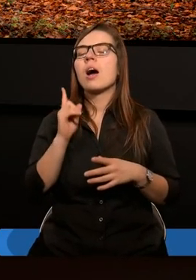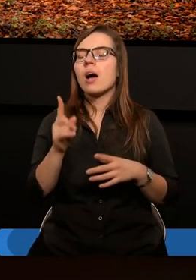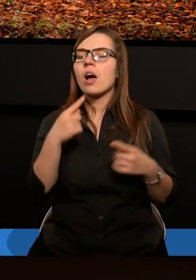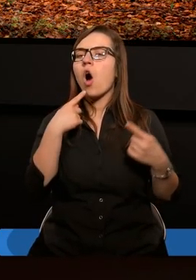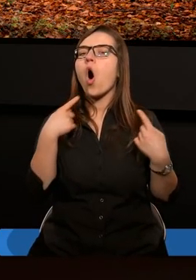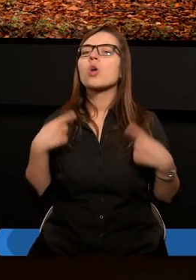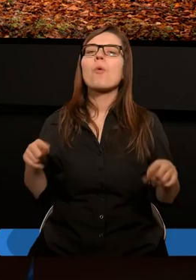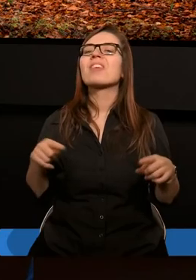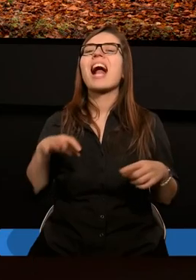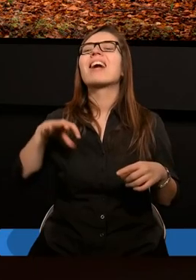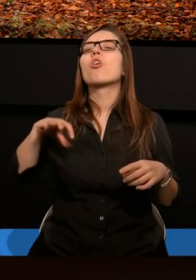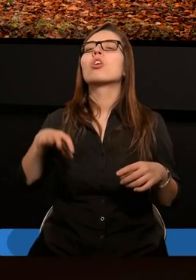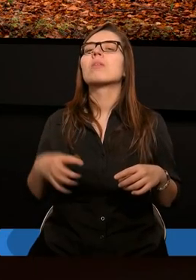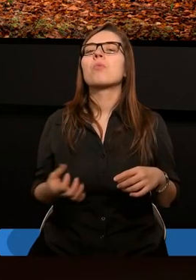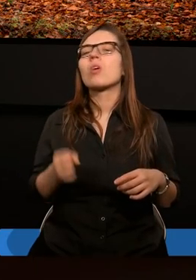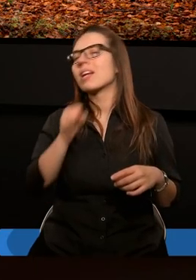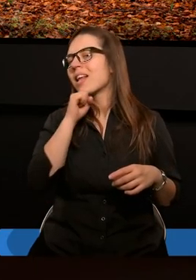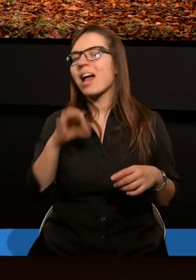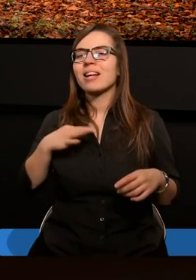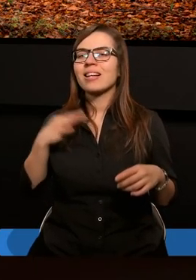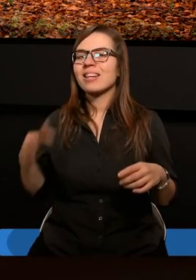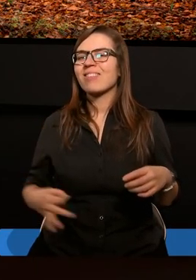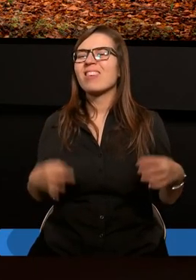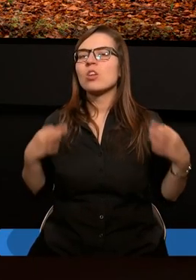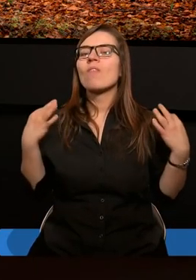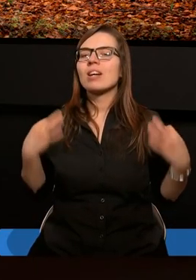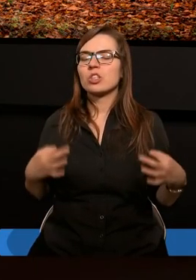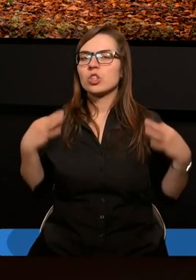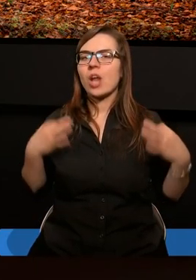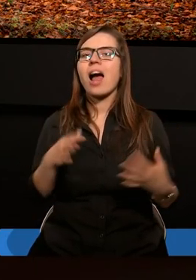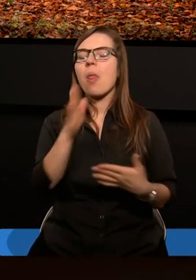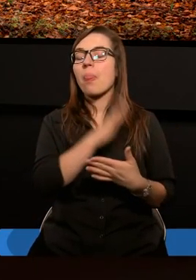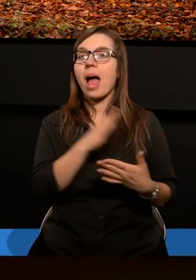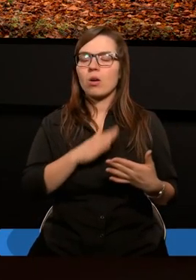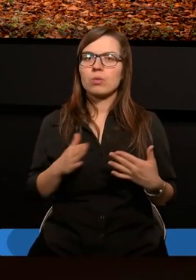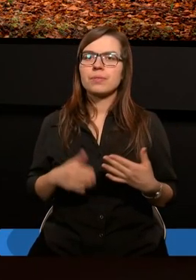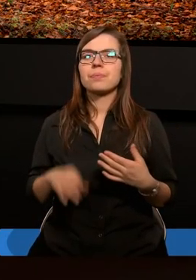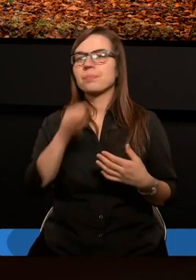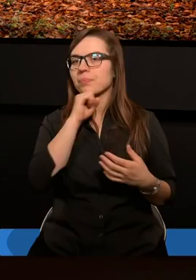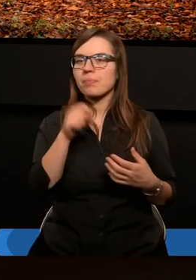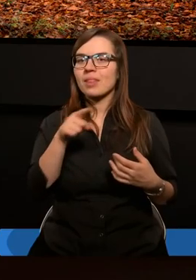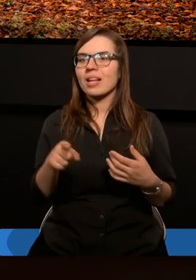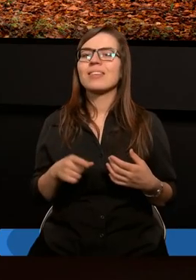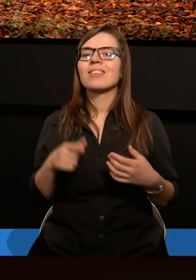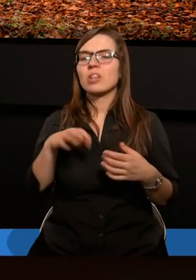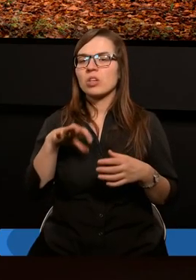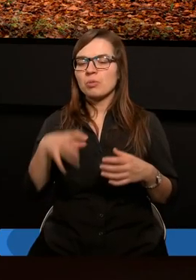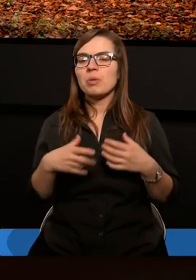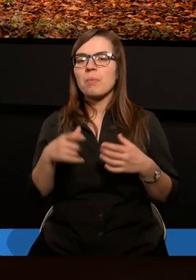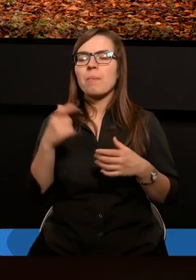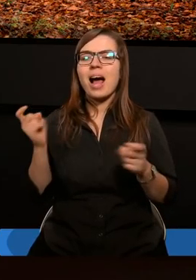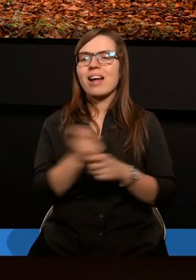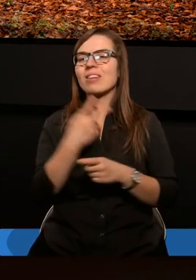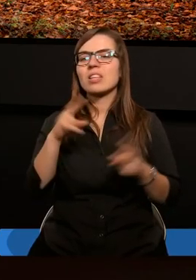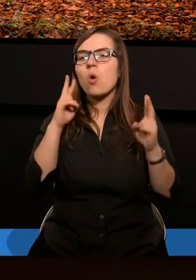odpowiedzialność zbiorowa. Żaden cywilizowany dzisiaj naród, żadne cywilizowane państwo